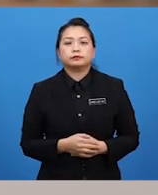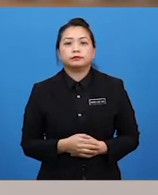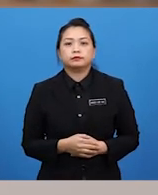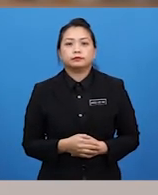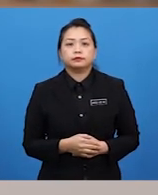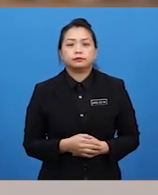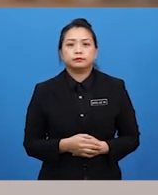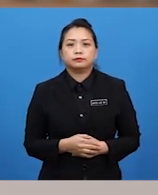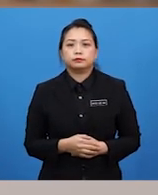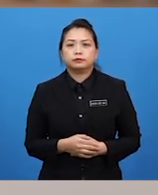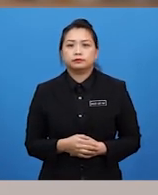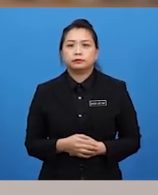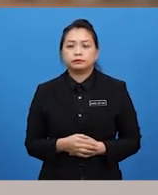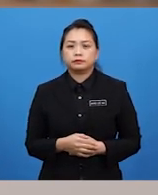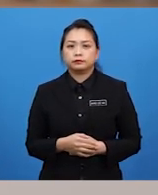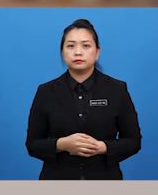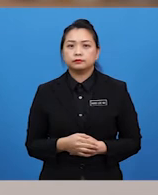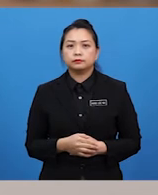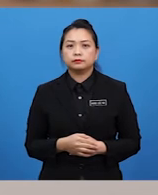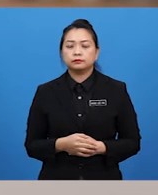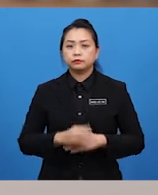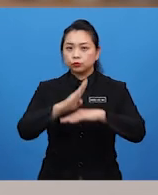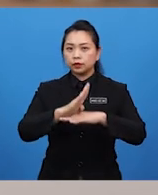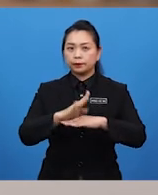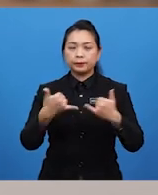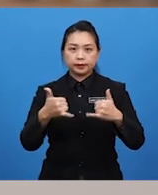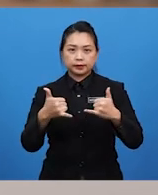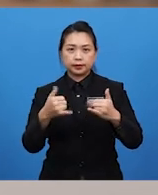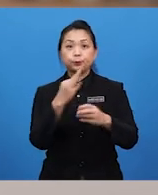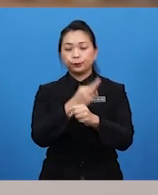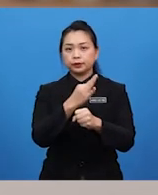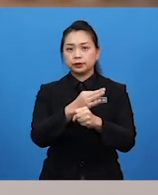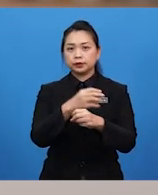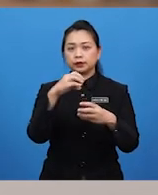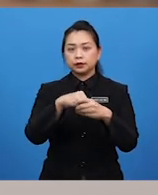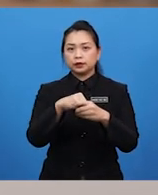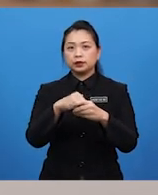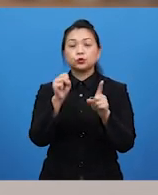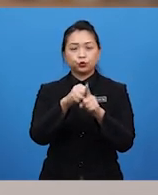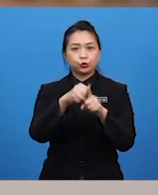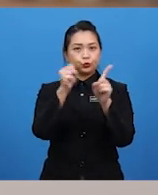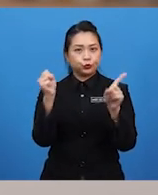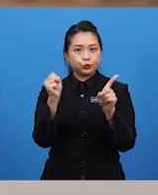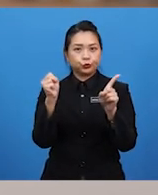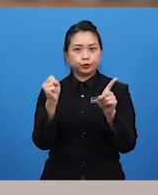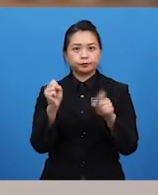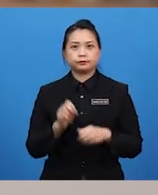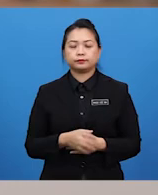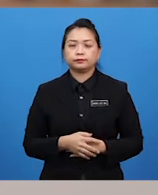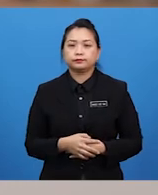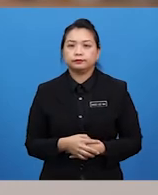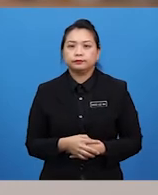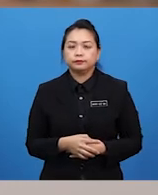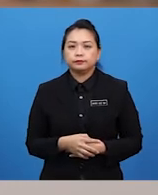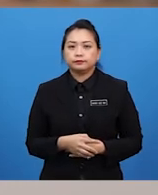Betul. Dan saya juga pernah terbaca bahawa budaya juga memainkan peranan dalam aspek sosiologi. Apa, Cikgu Doys?